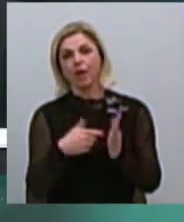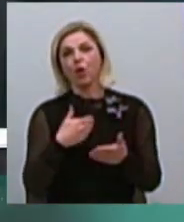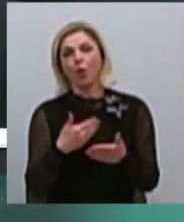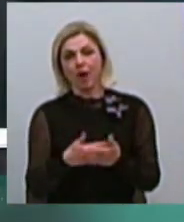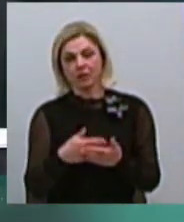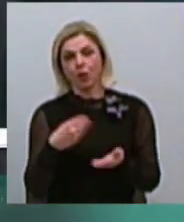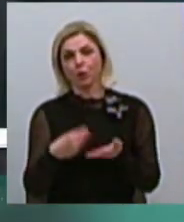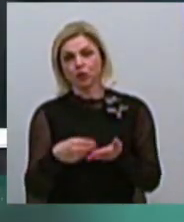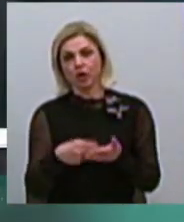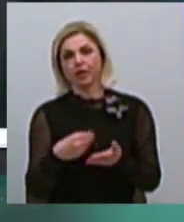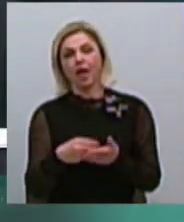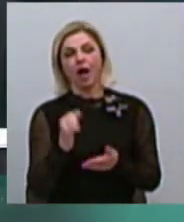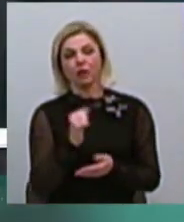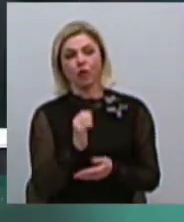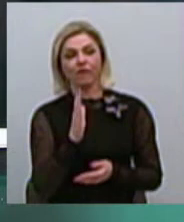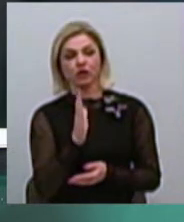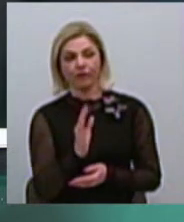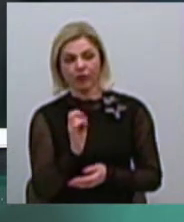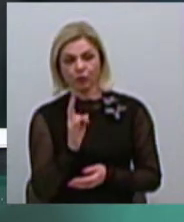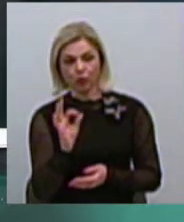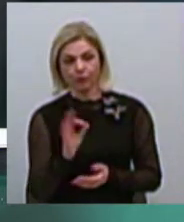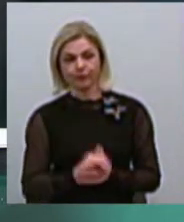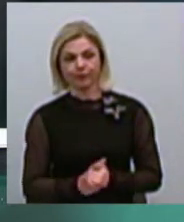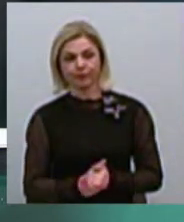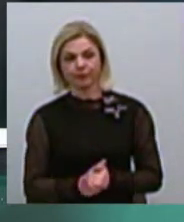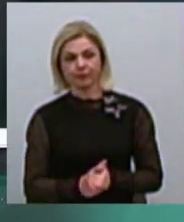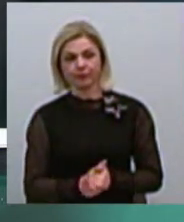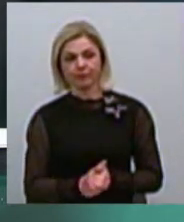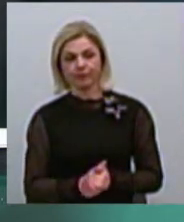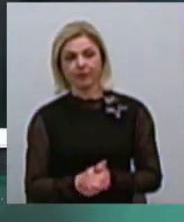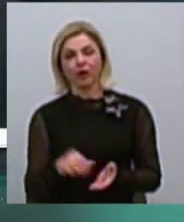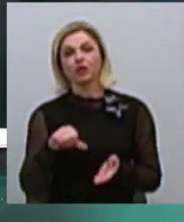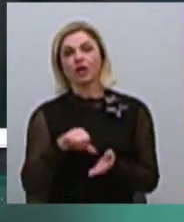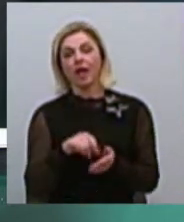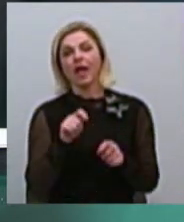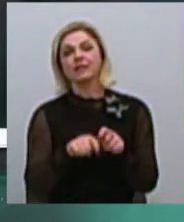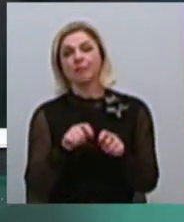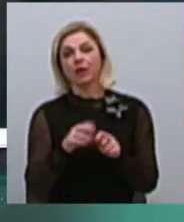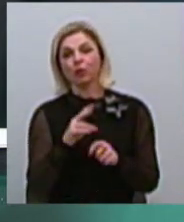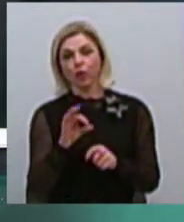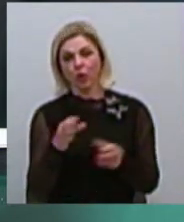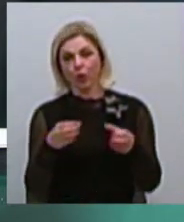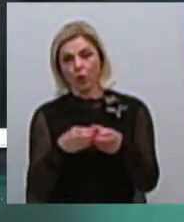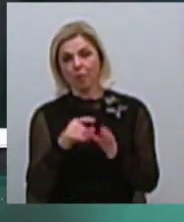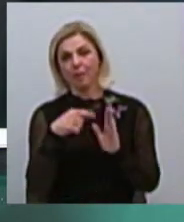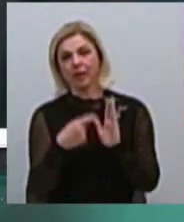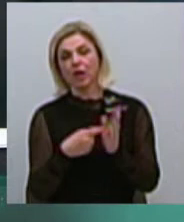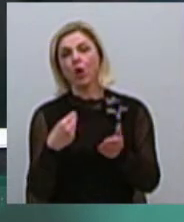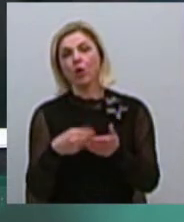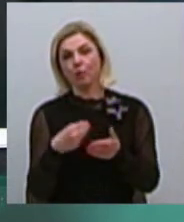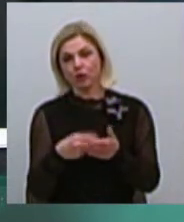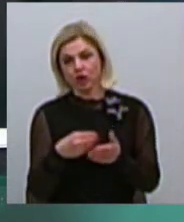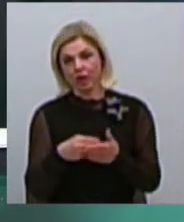міста Миколаєва Артем Ващіленко та член експертної групи з питань громадського бюджету міста